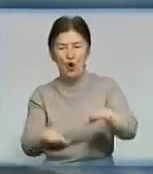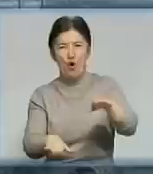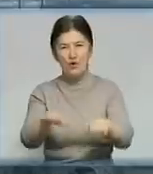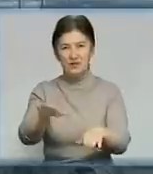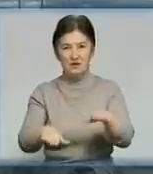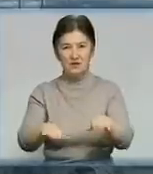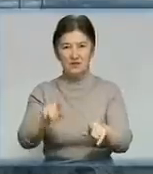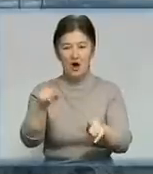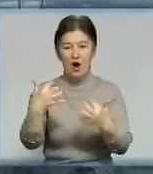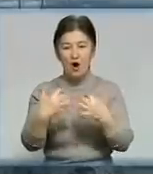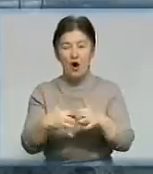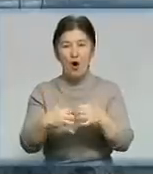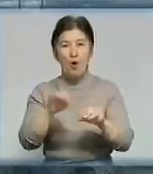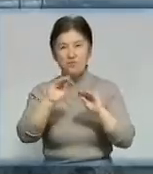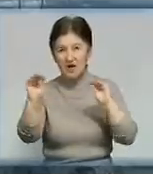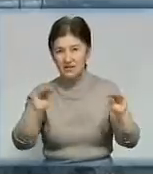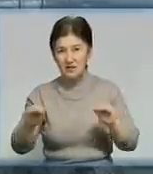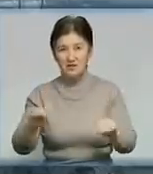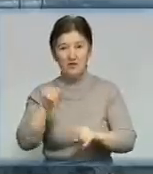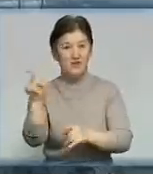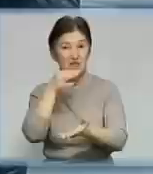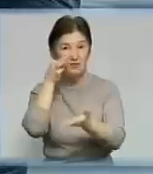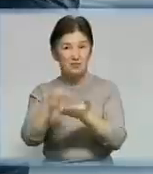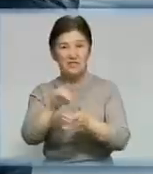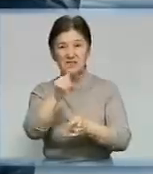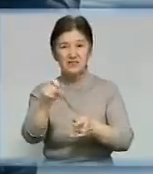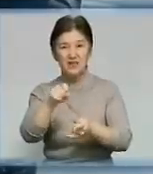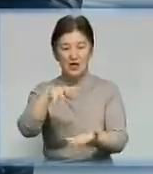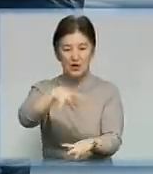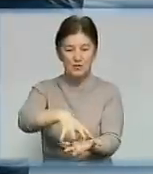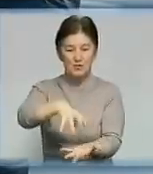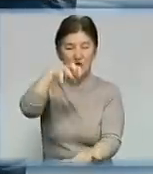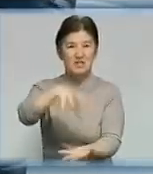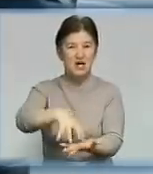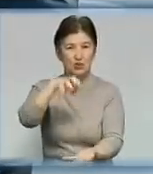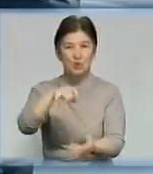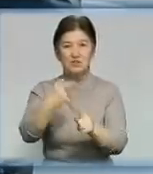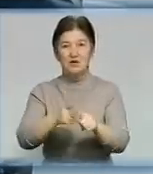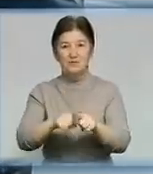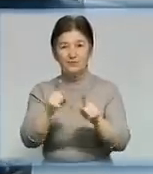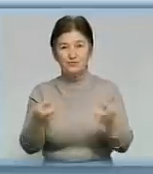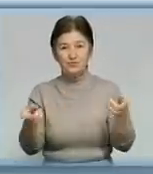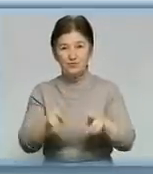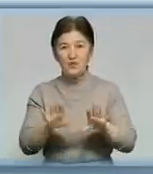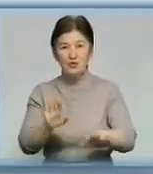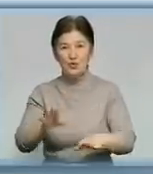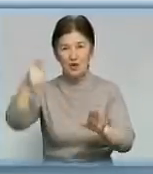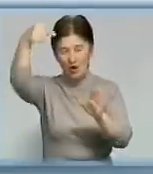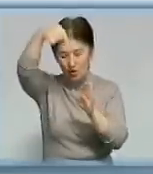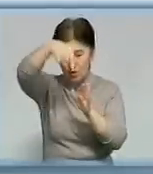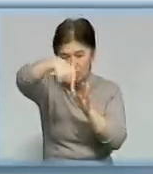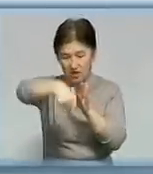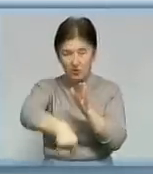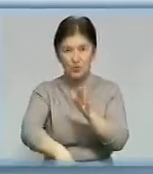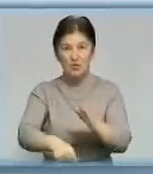небагатьох, хто ще офіційно працює. Він відповідає за насоси, проте без світла йому залишається лише міряти глибину. Від поверхні до вугілля